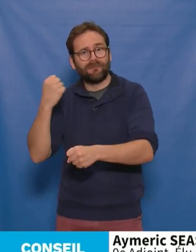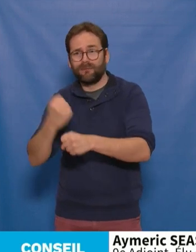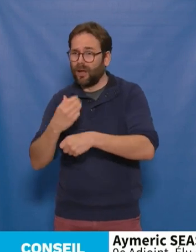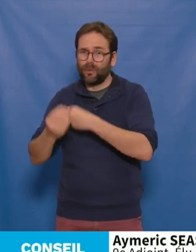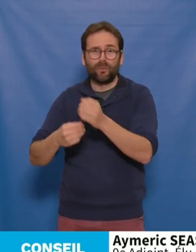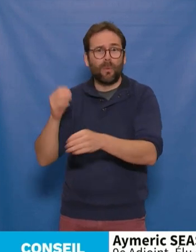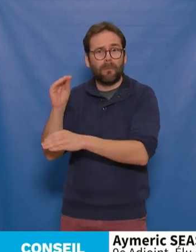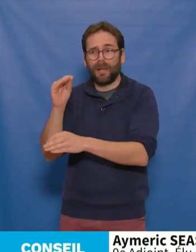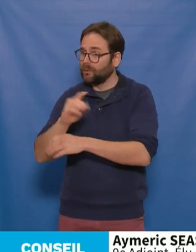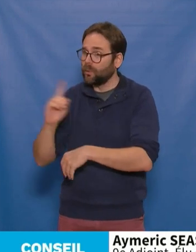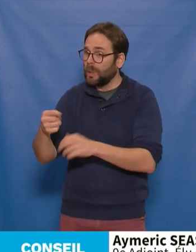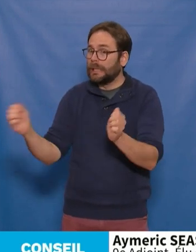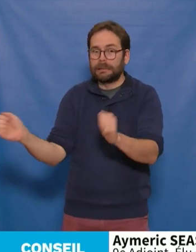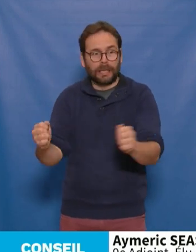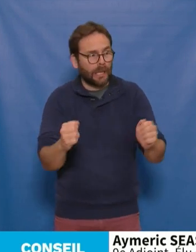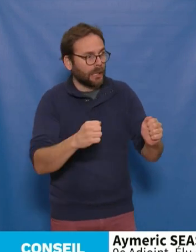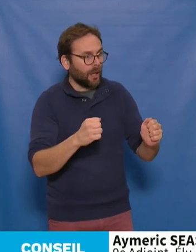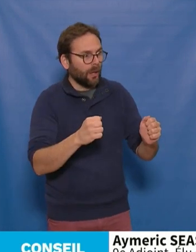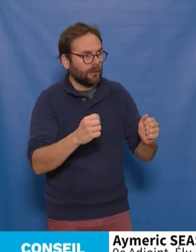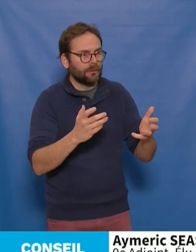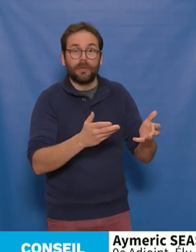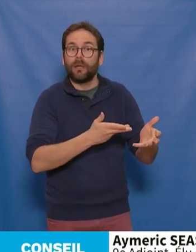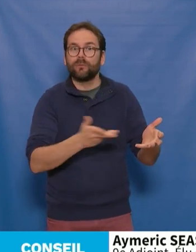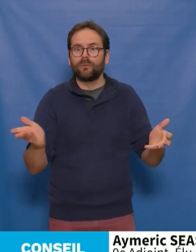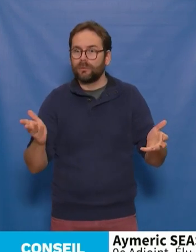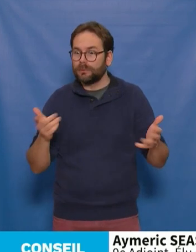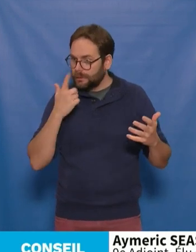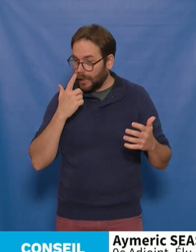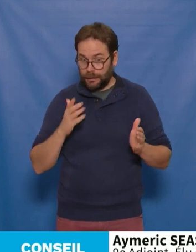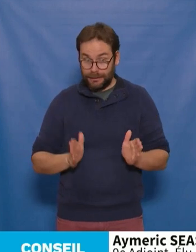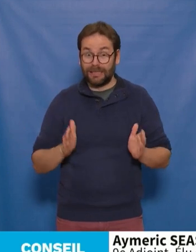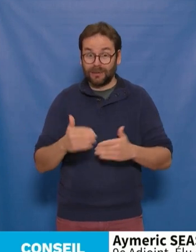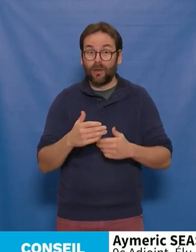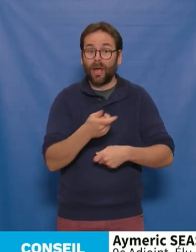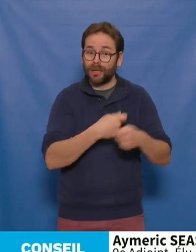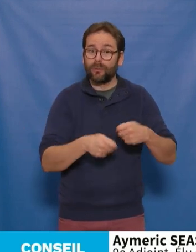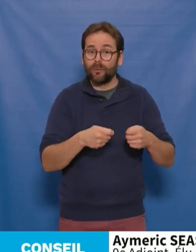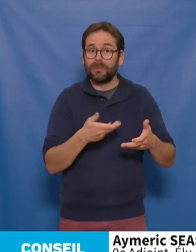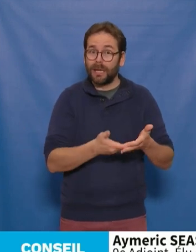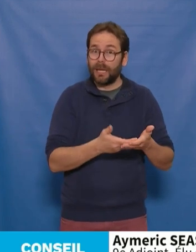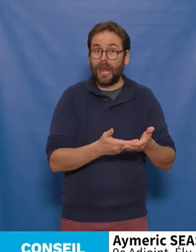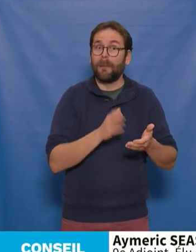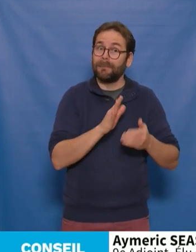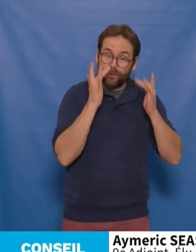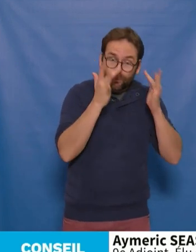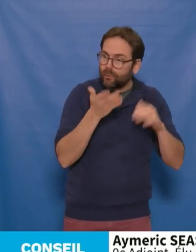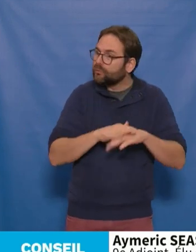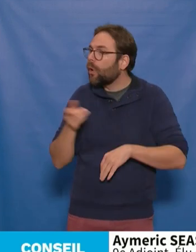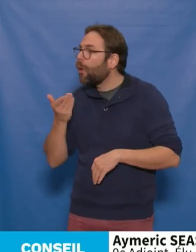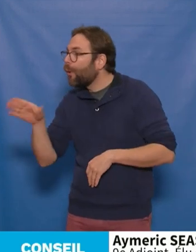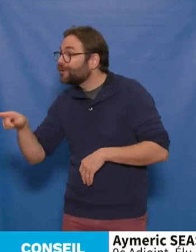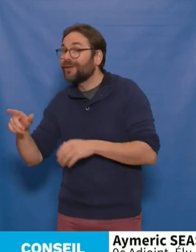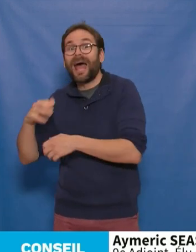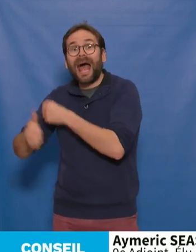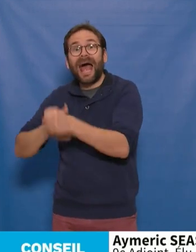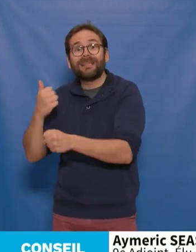d'employeurs. La question est simple. Quel secteur économique pourrait supporter de voir son activité se contracter en un